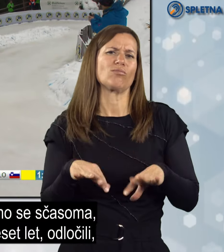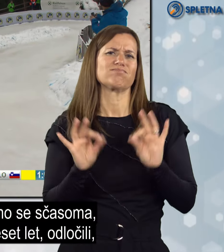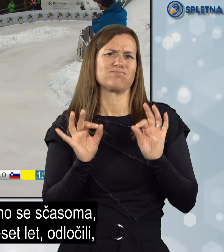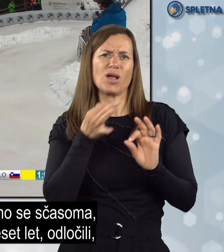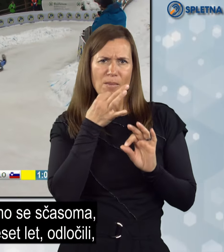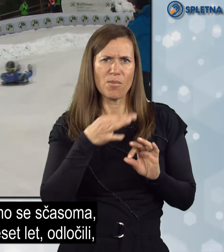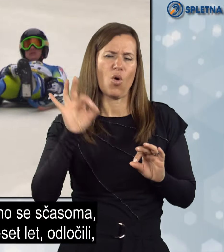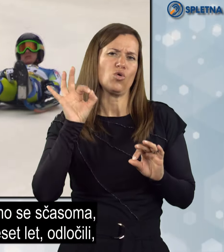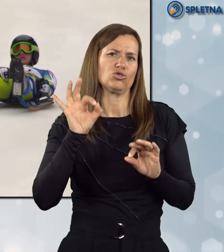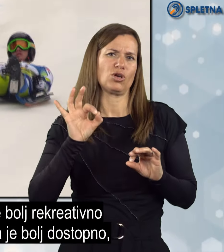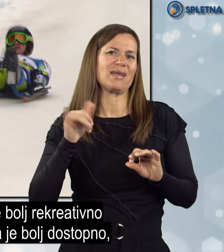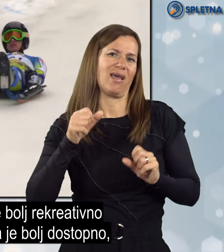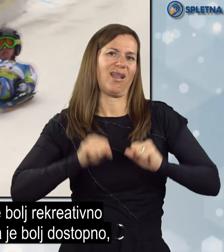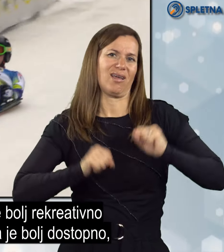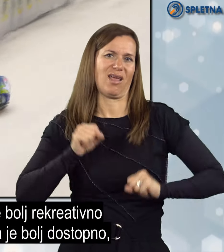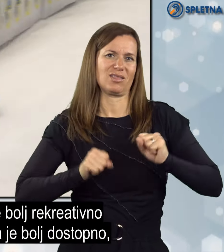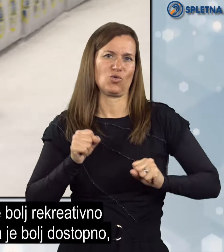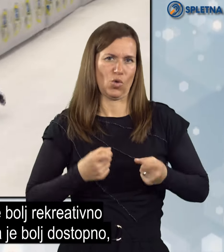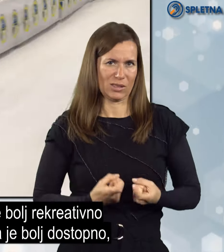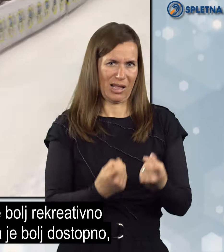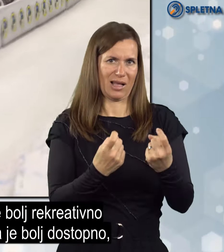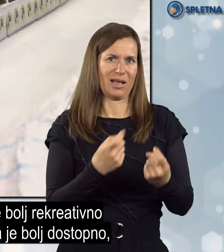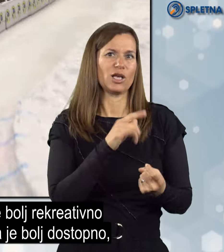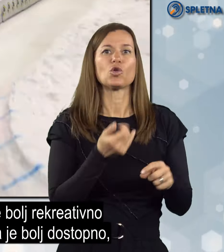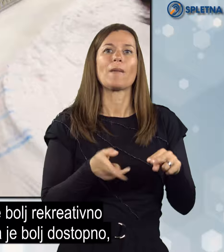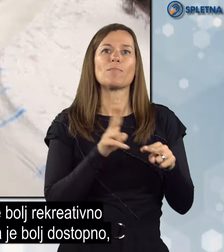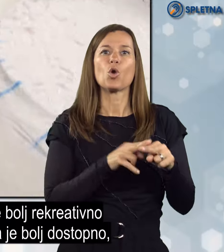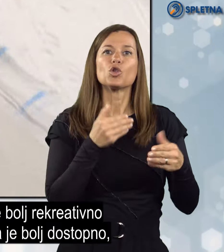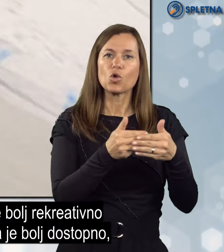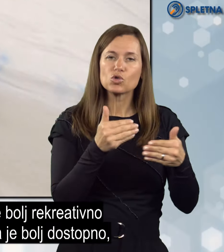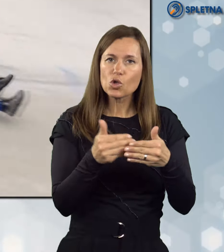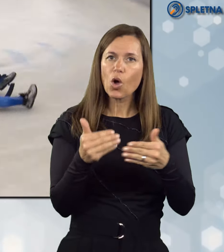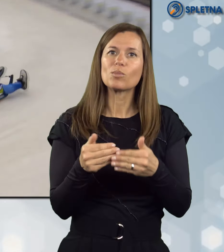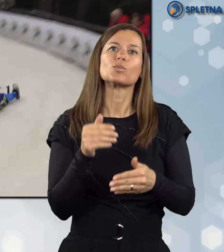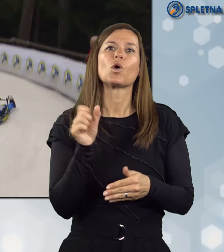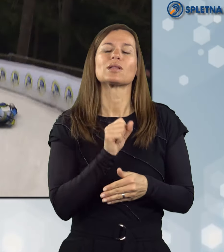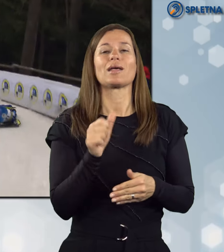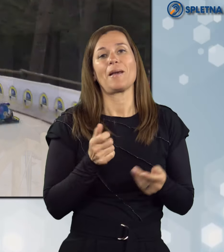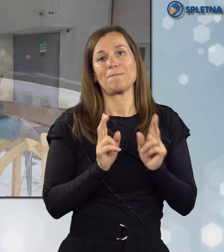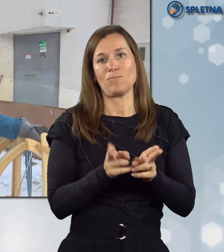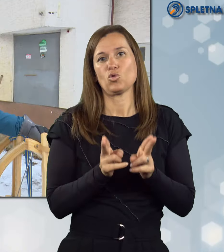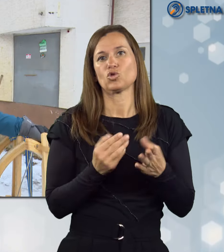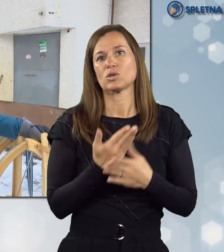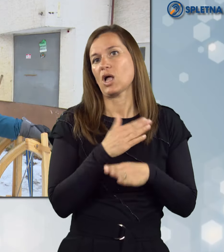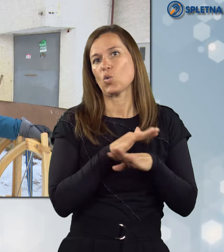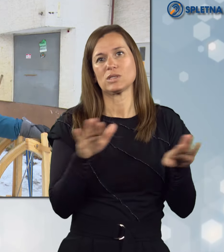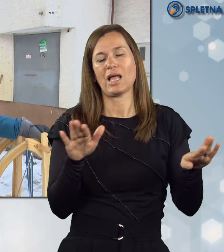ugotovali, da je v bistvu boljše rekreativno sankanje, kjer je bolj dostopno, da je možno